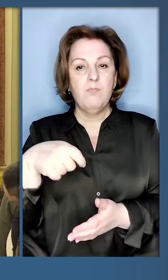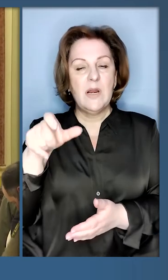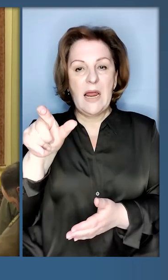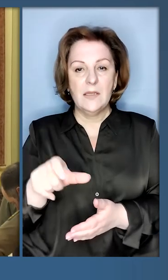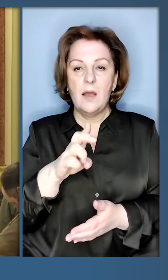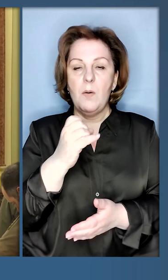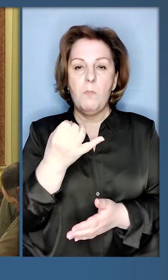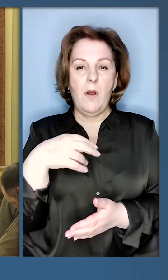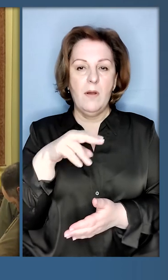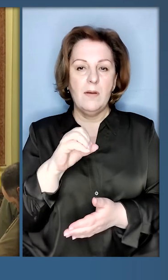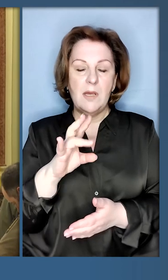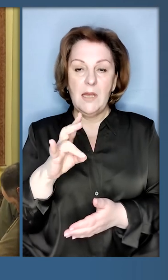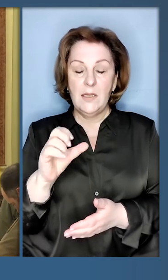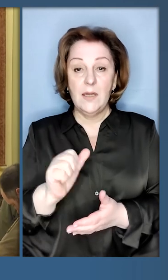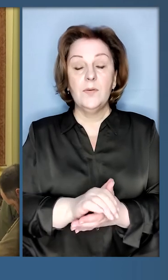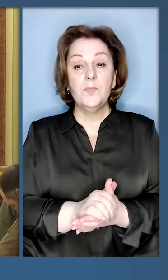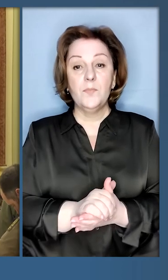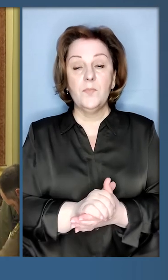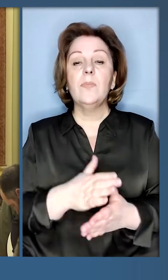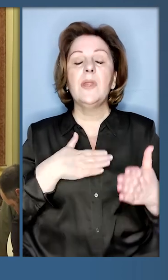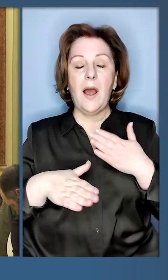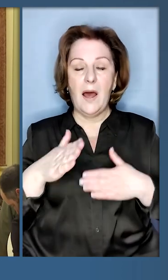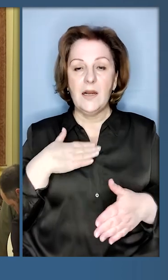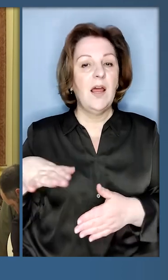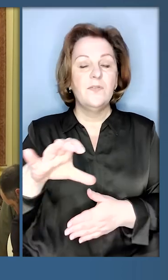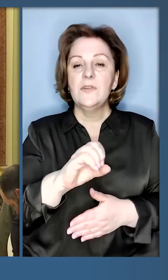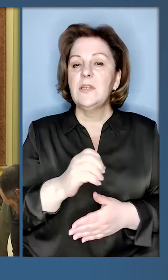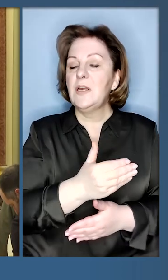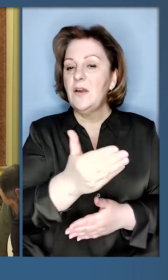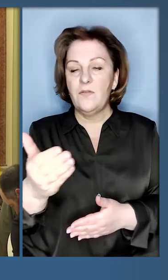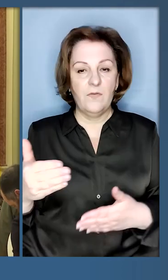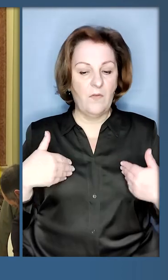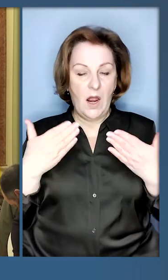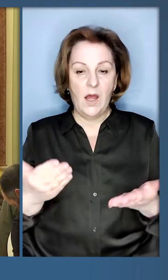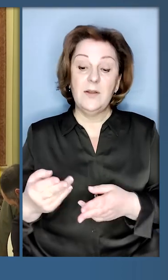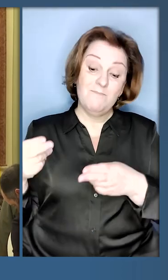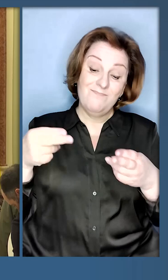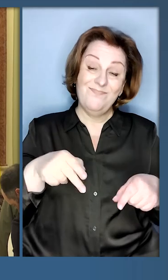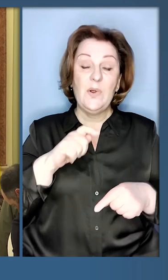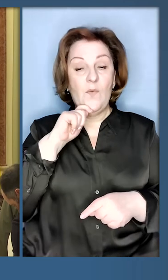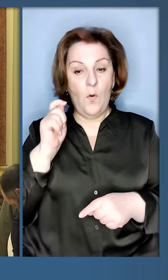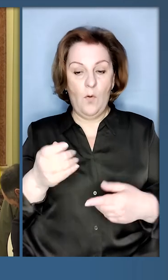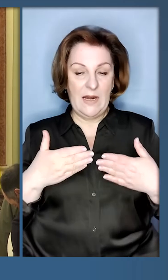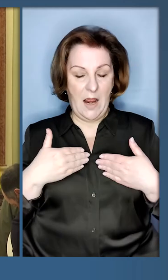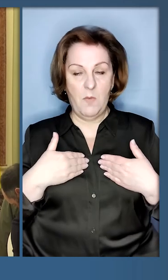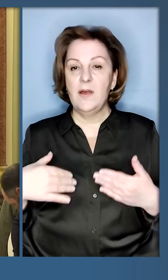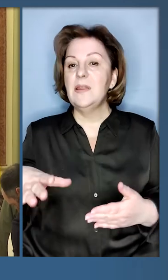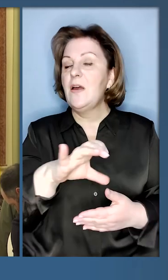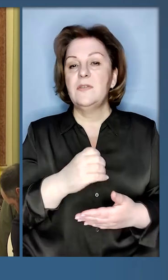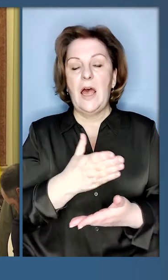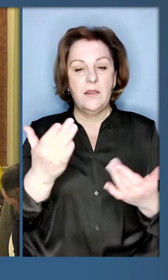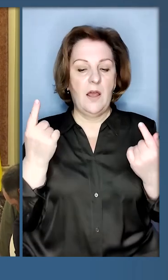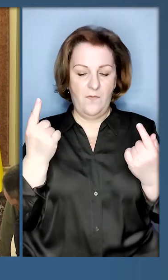Байдена. Дуже радий вас всіх вітати в Україні і для мене, і для всіх нас це велика честь.